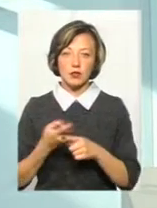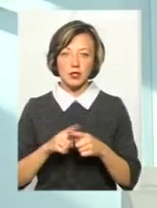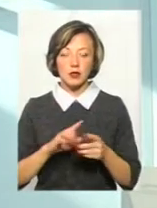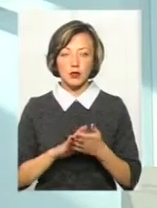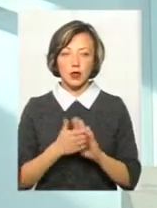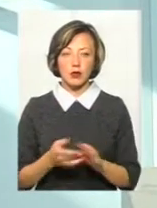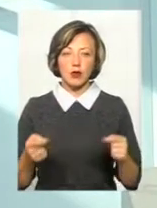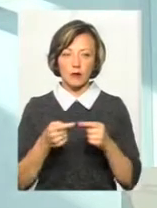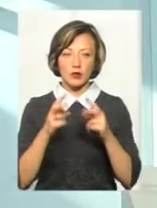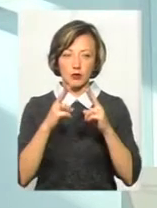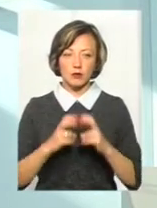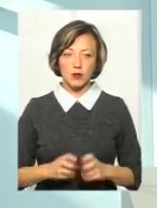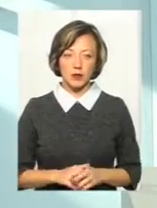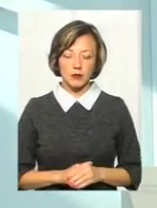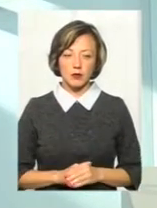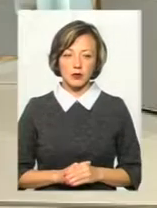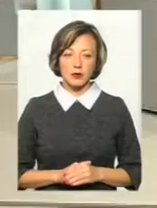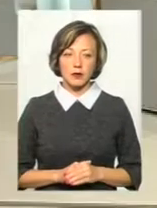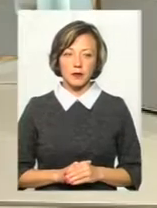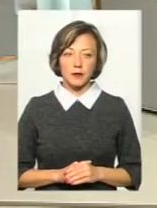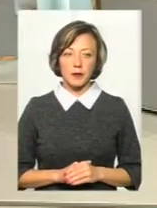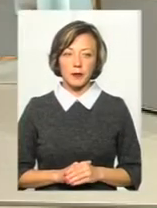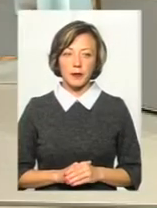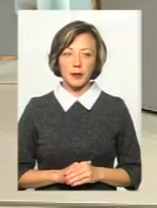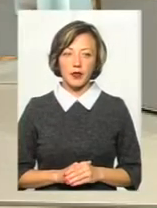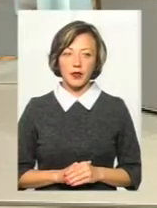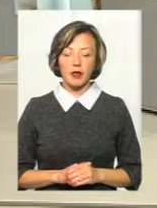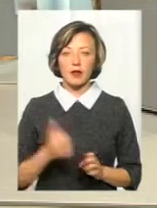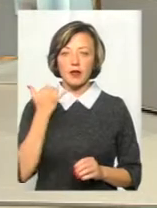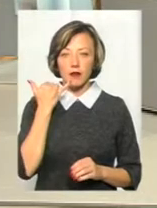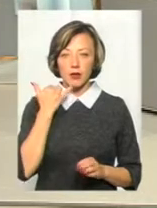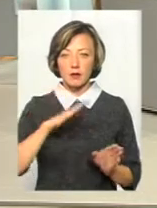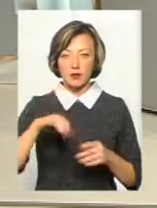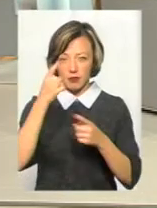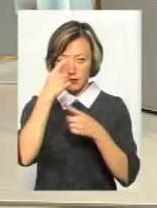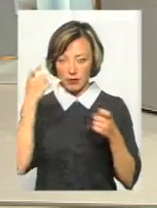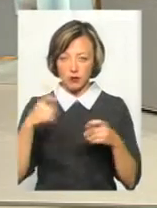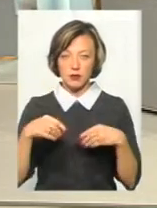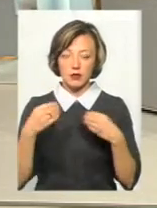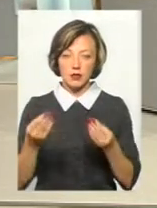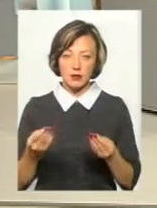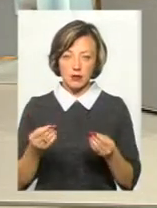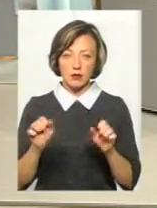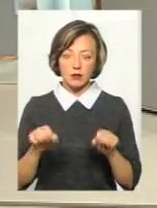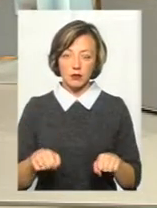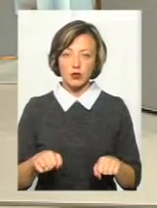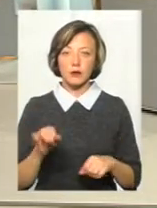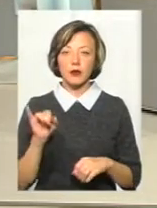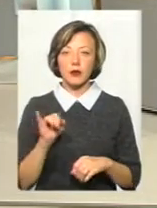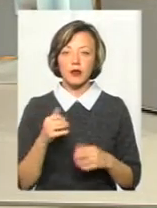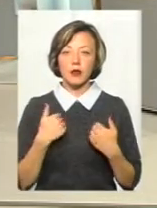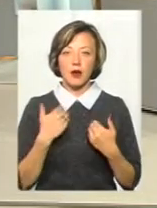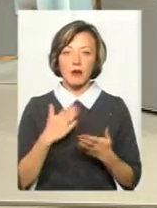ситуації конкретно ми розберемося. Добре, тоді телефон, пані Валентина, ми після ефіру зможемо взяти. Я